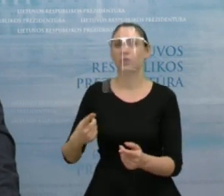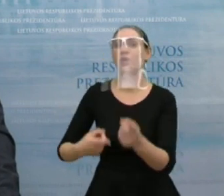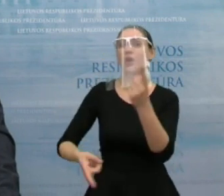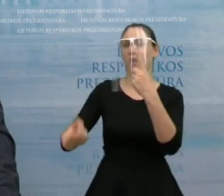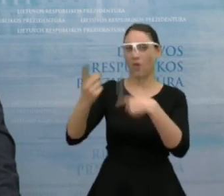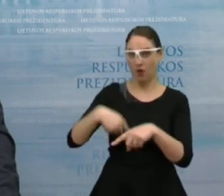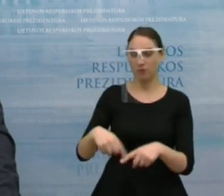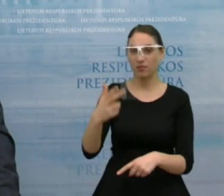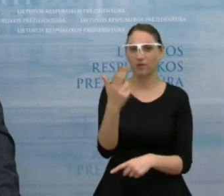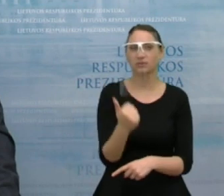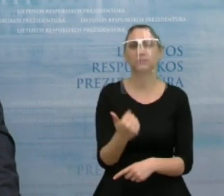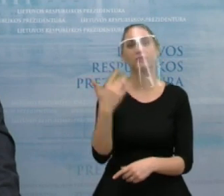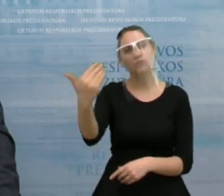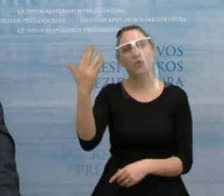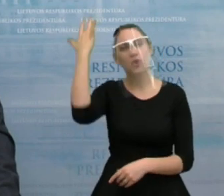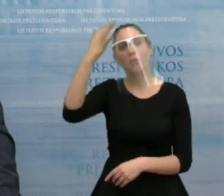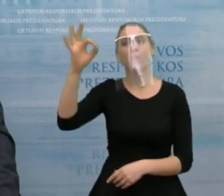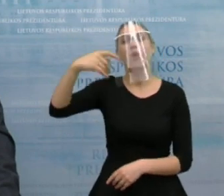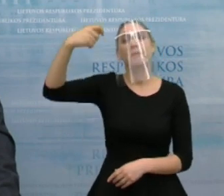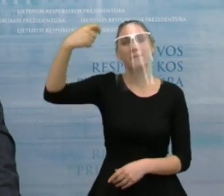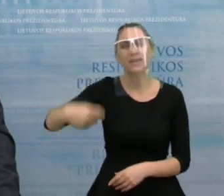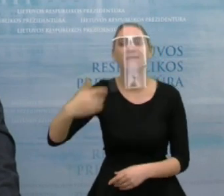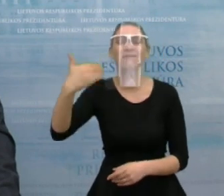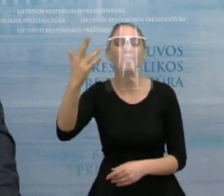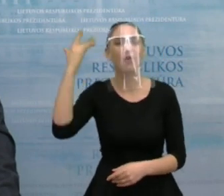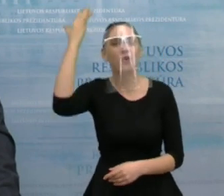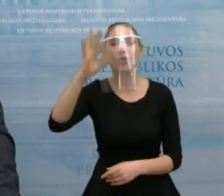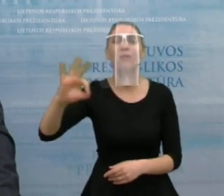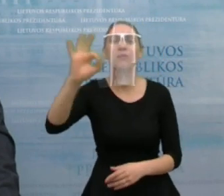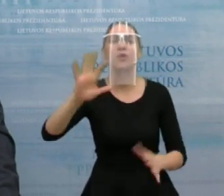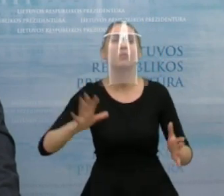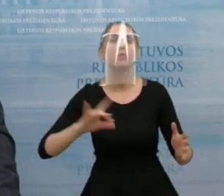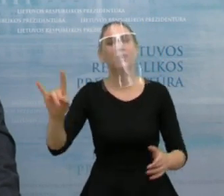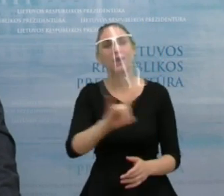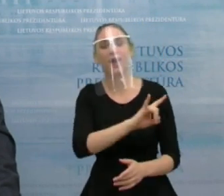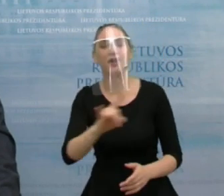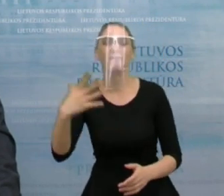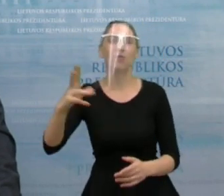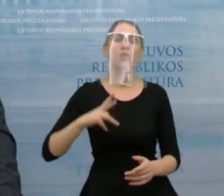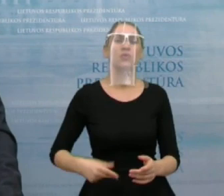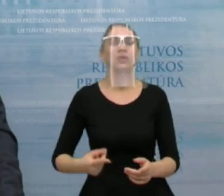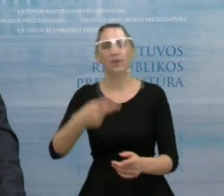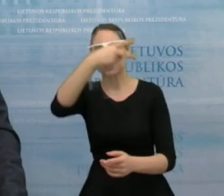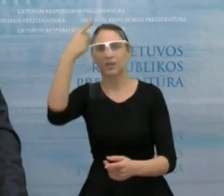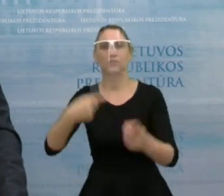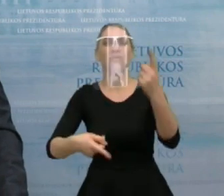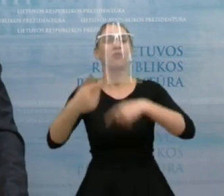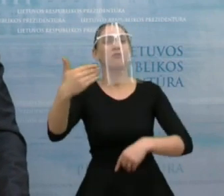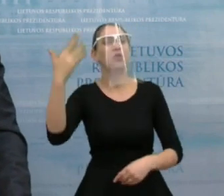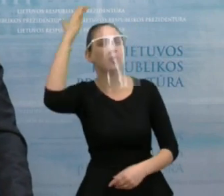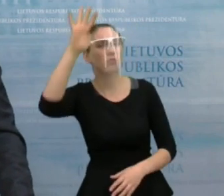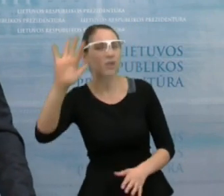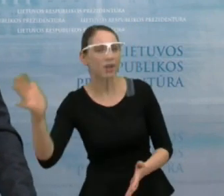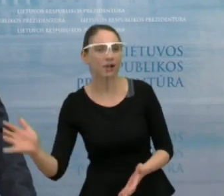prezidentas vertina dabar tą visakilusią situaciją, tokio žiotažo? Ačiū. Na, šiuo